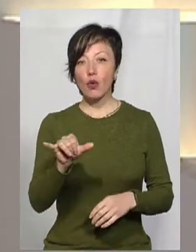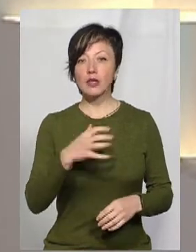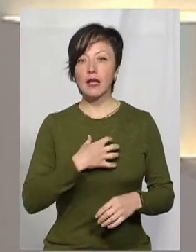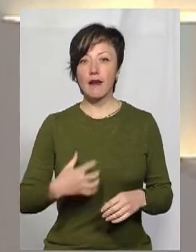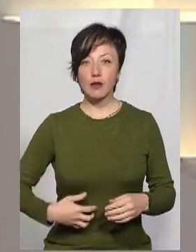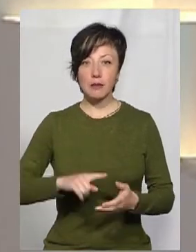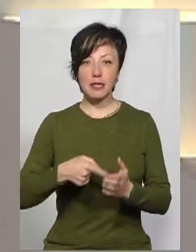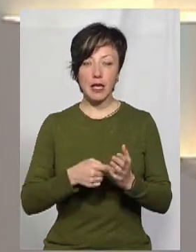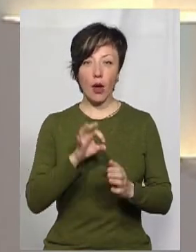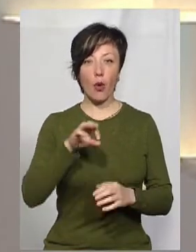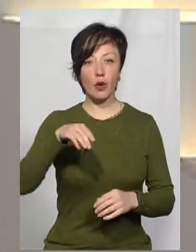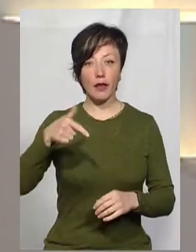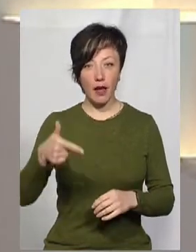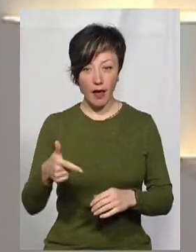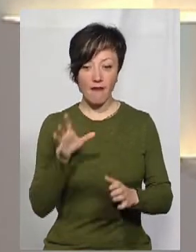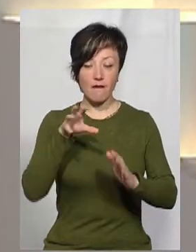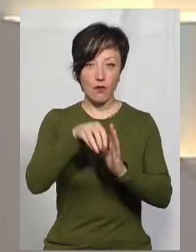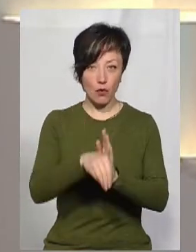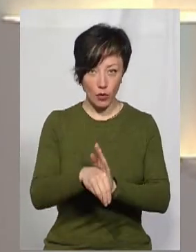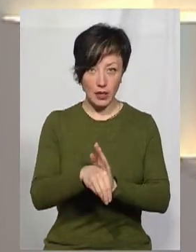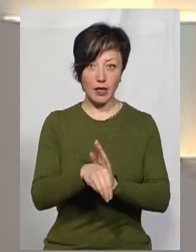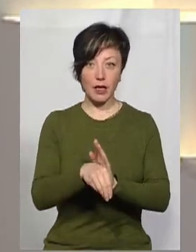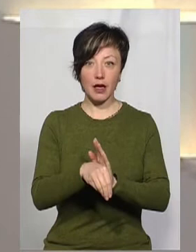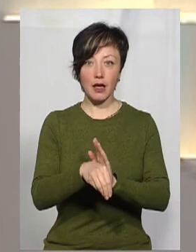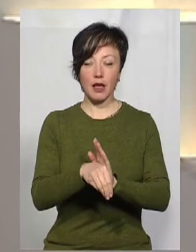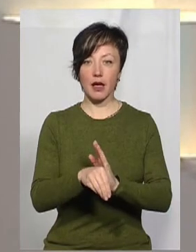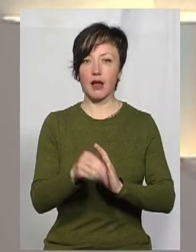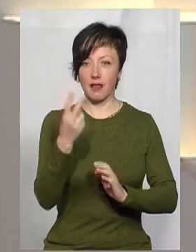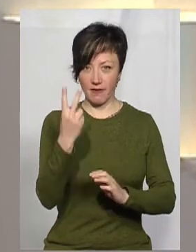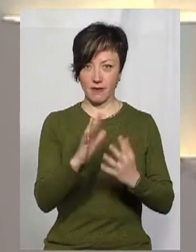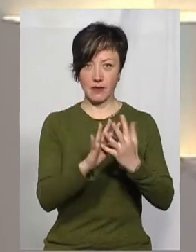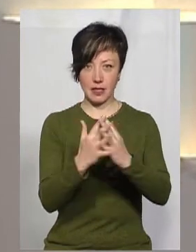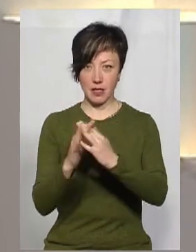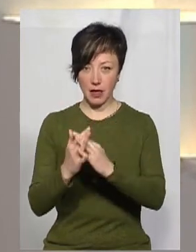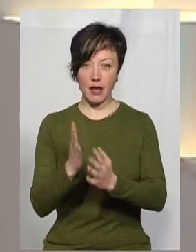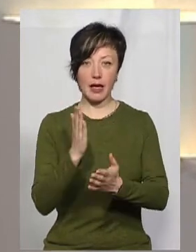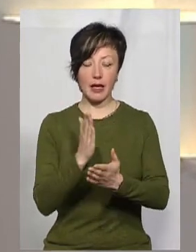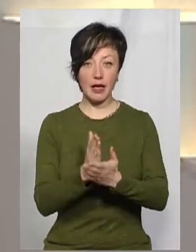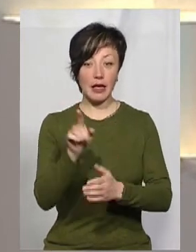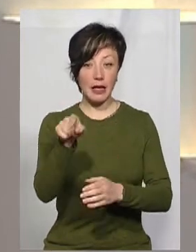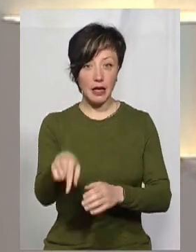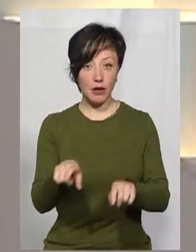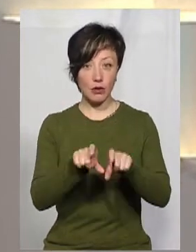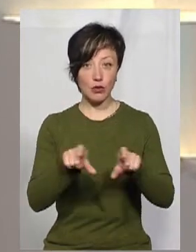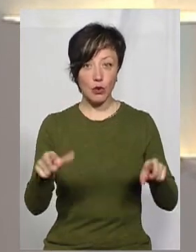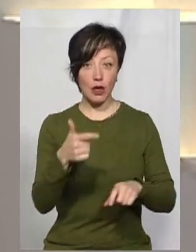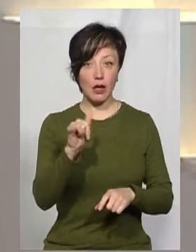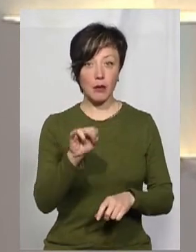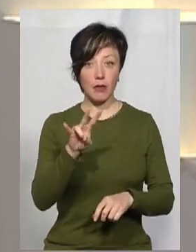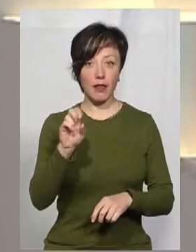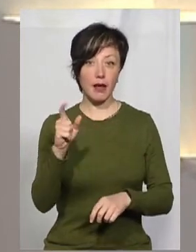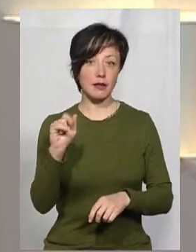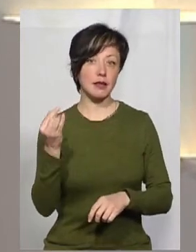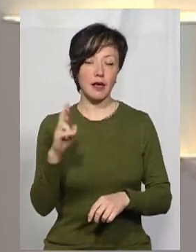міській ОТГ входять до Славутської ОТГ і Голики, і Варварівка. Так? І в останньому є гімназія. Як у